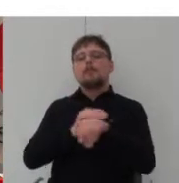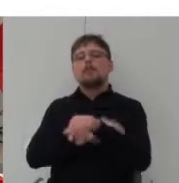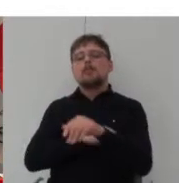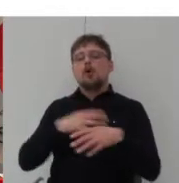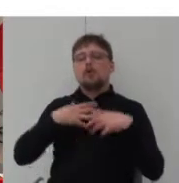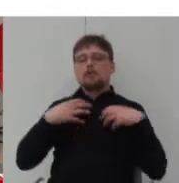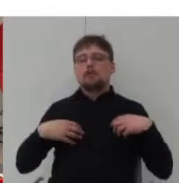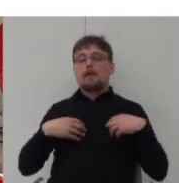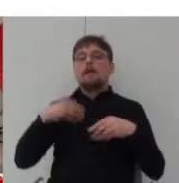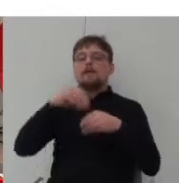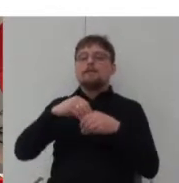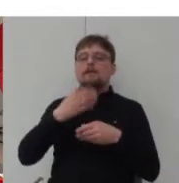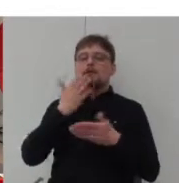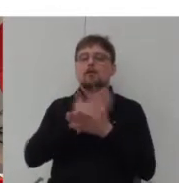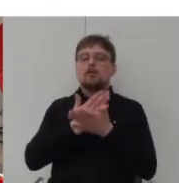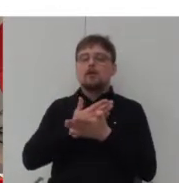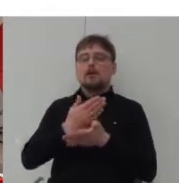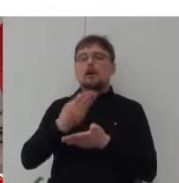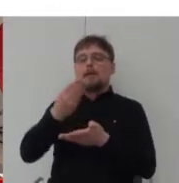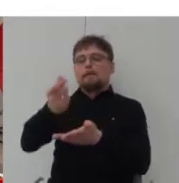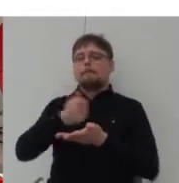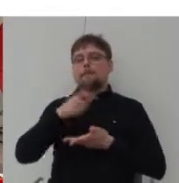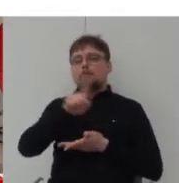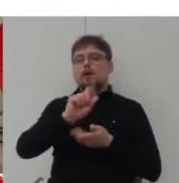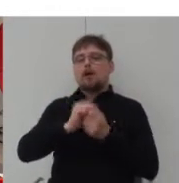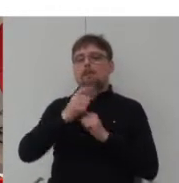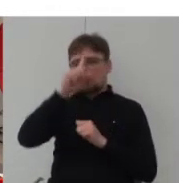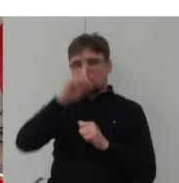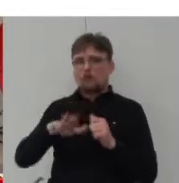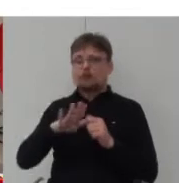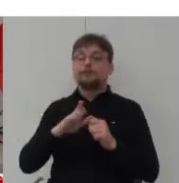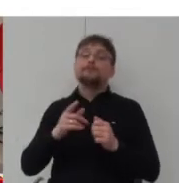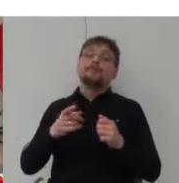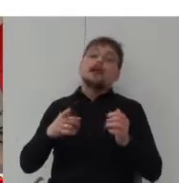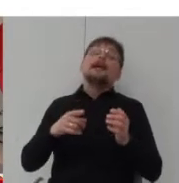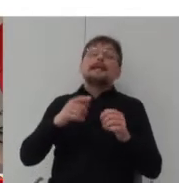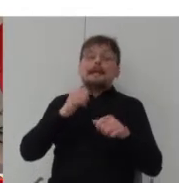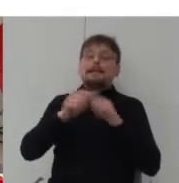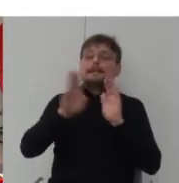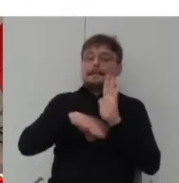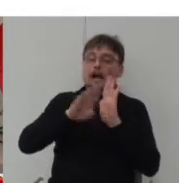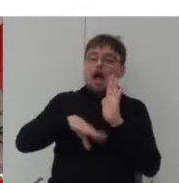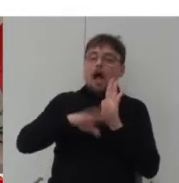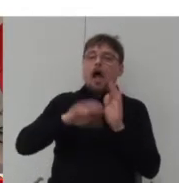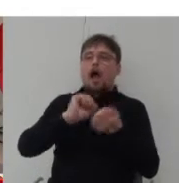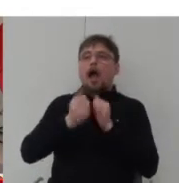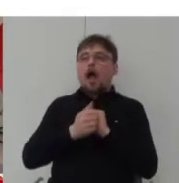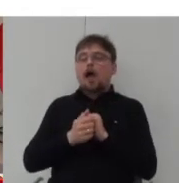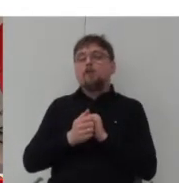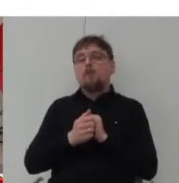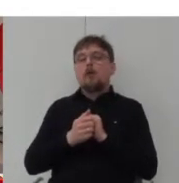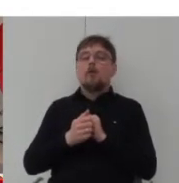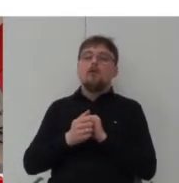wykorzystaniu środków publicznych czy społecznych dla mieszkańców zazwyczaj jest to taniej lub jest przyspieszona ścieżka do otrzymania mieszkania